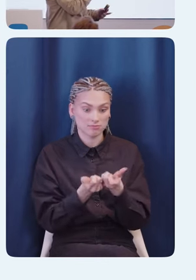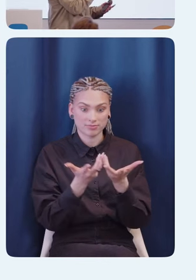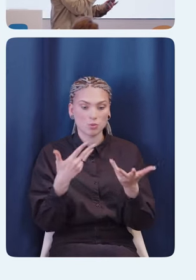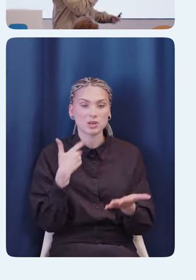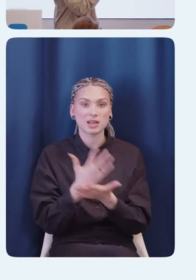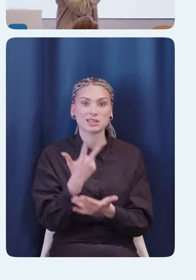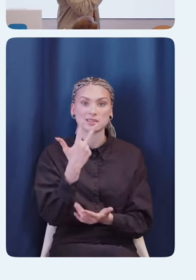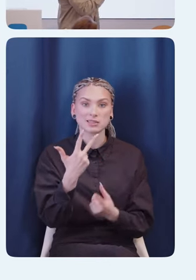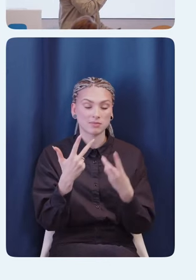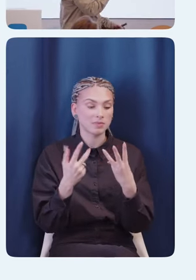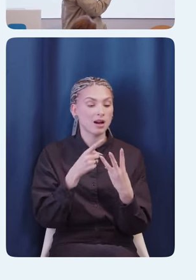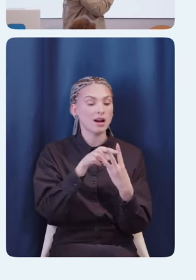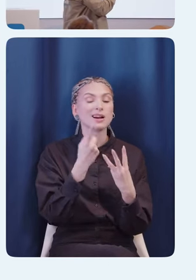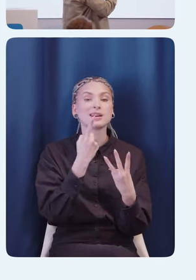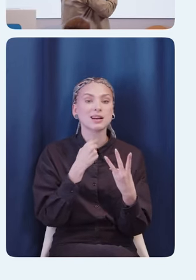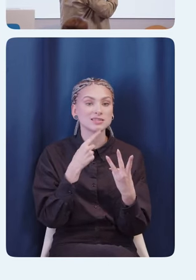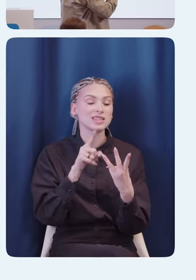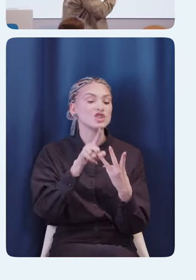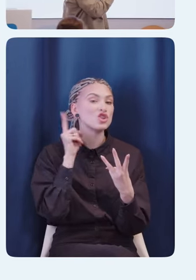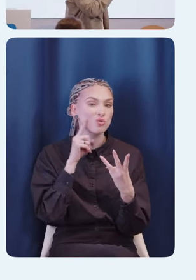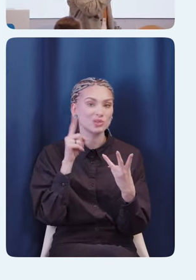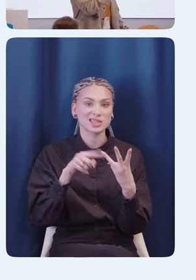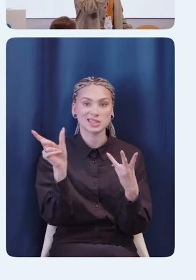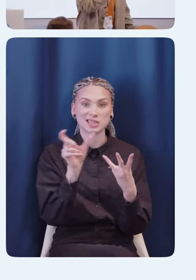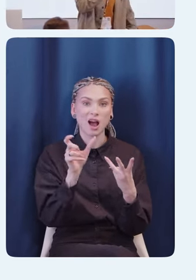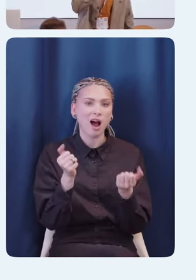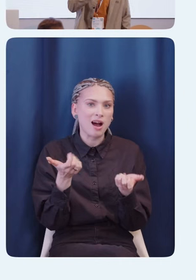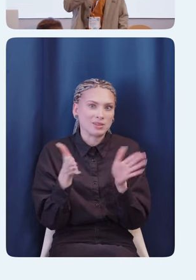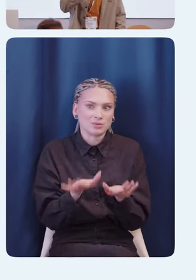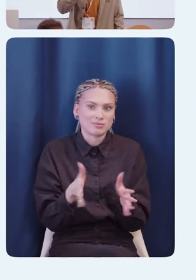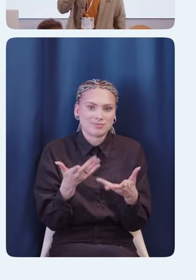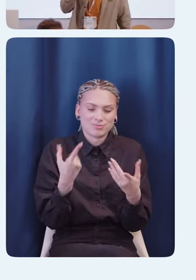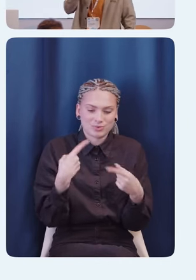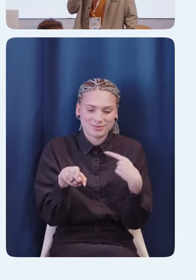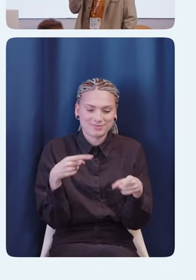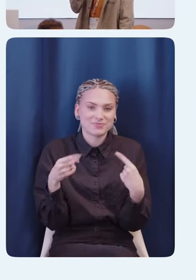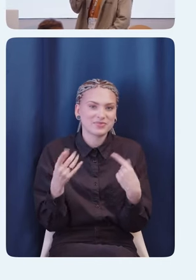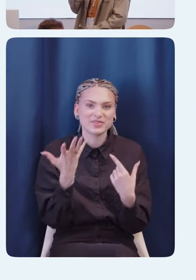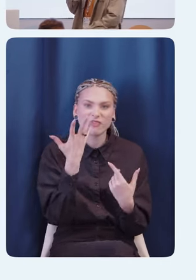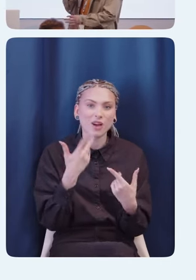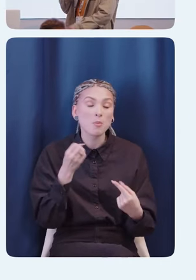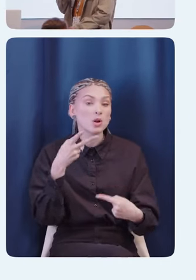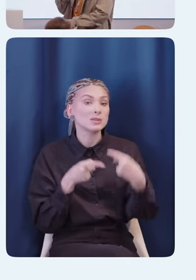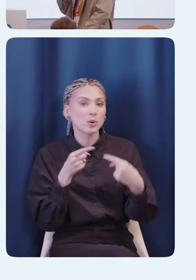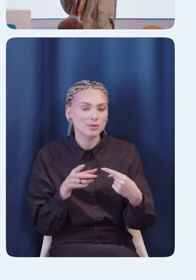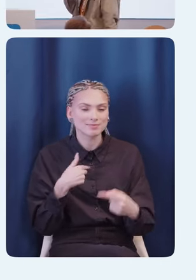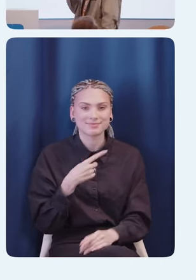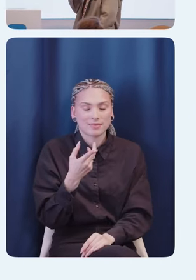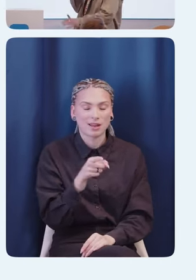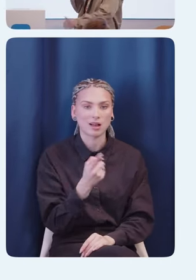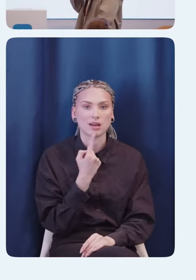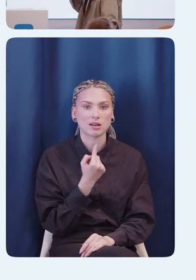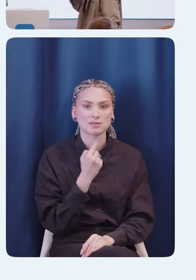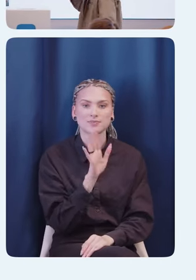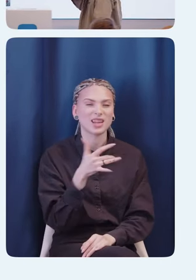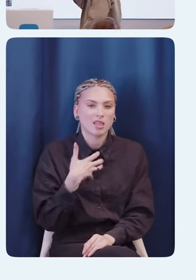три цвета. Это красный, зеленый, синий, да, RGB. Все остальное – это просто оттенки. Ну, как по мне. По крайней мере, в споре я просто говорю, это красный и все, не важно, что